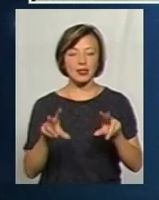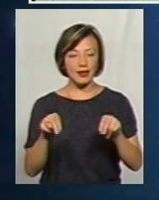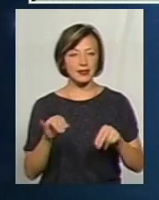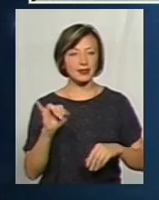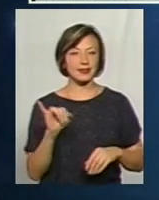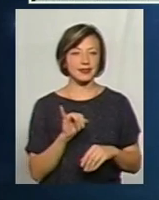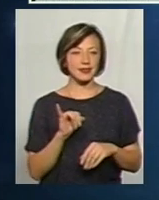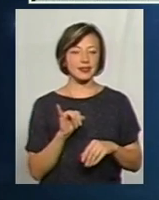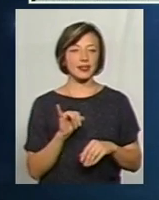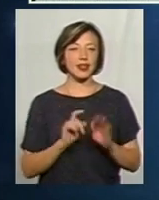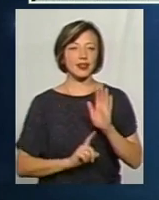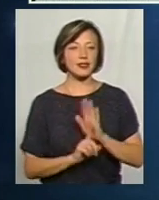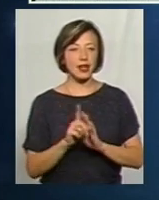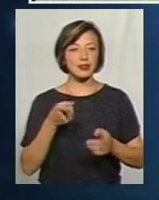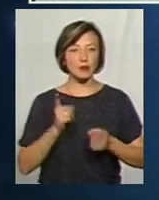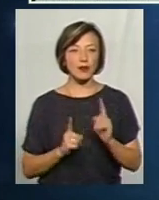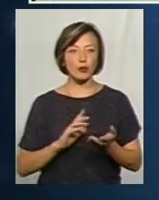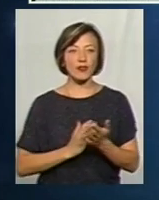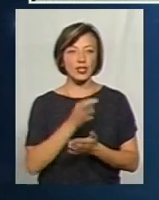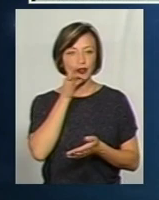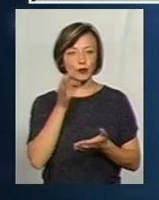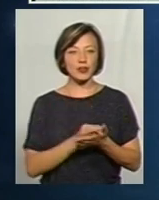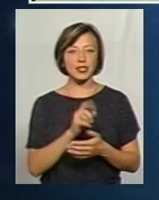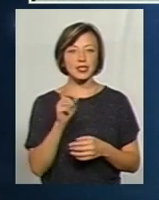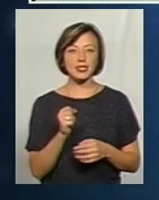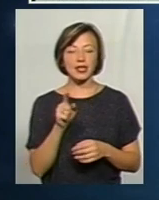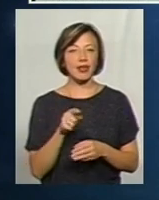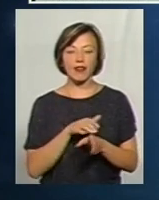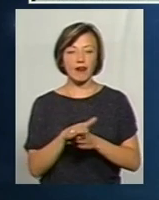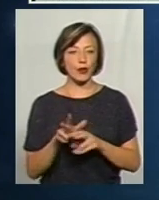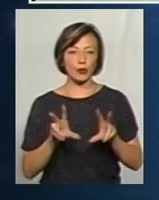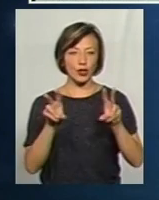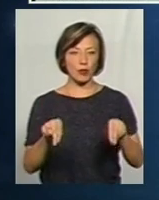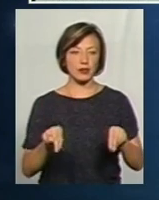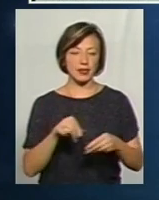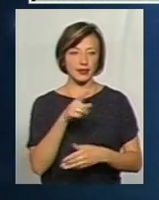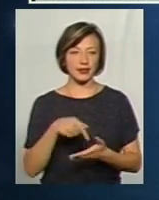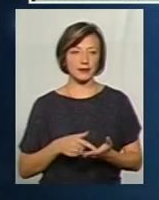і настане справжня політична відповідальність за ті невиконані обіцянки?